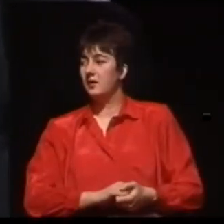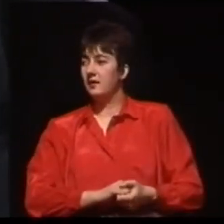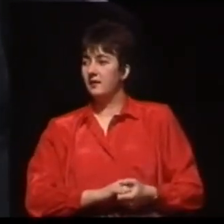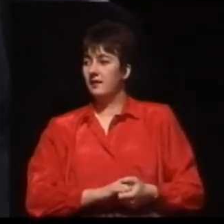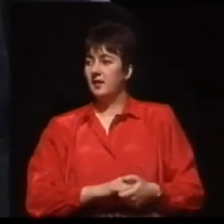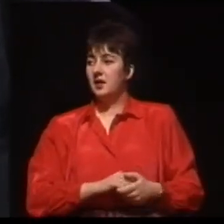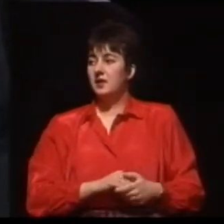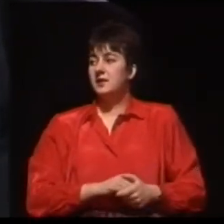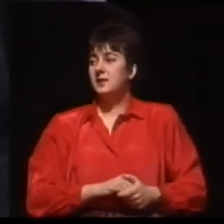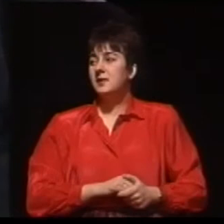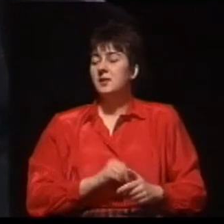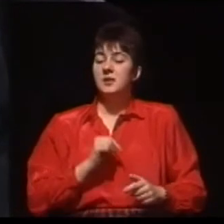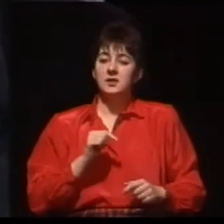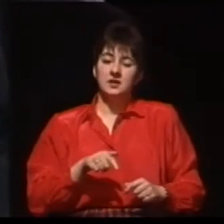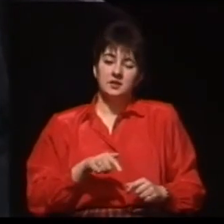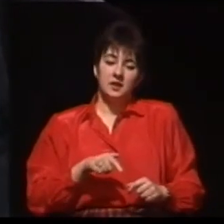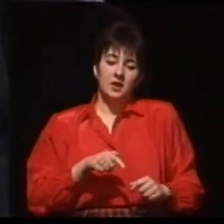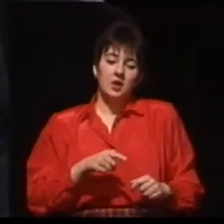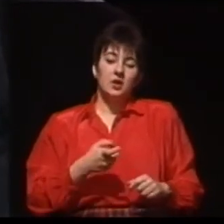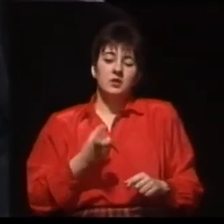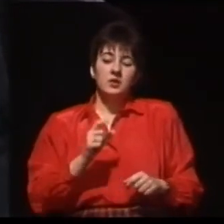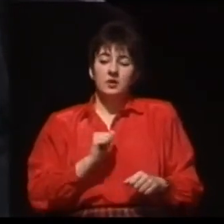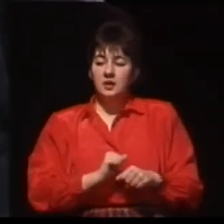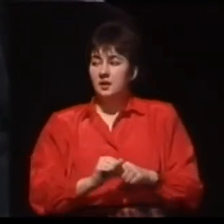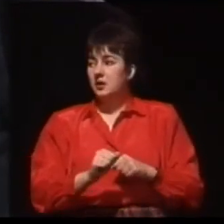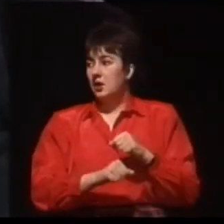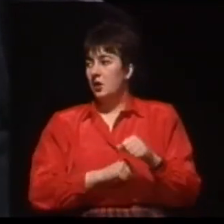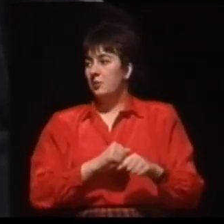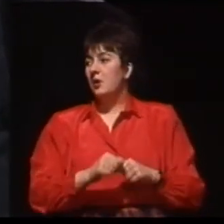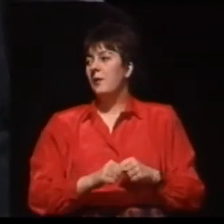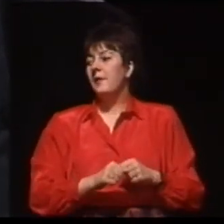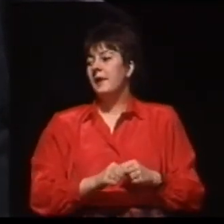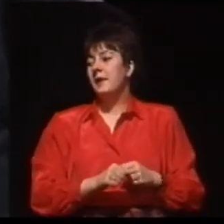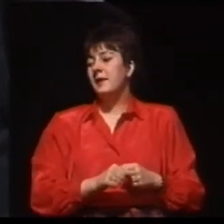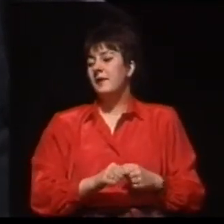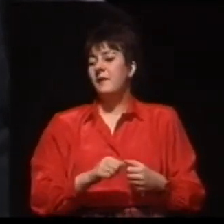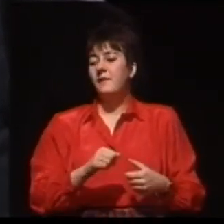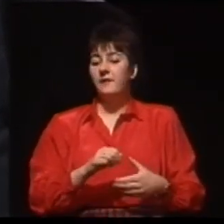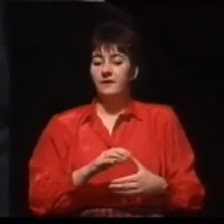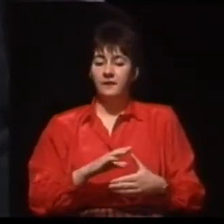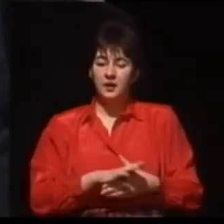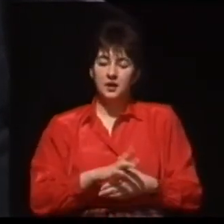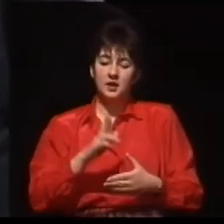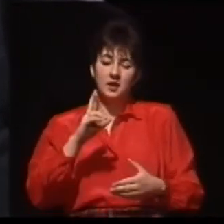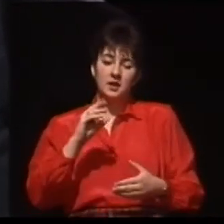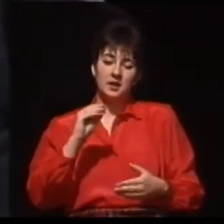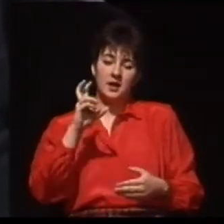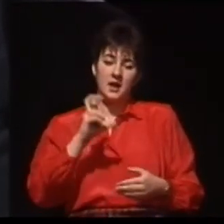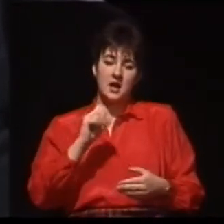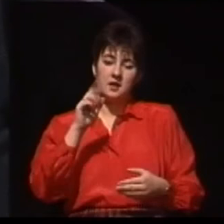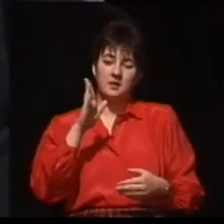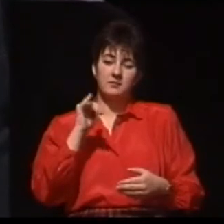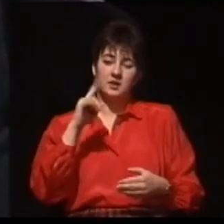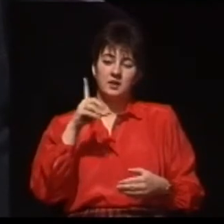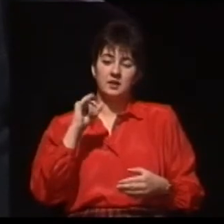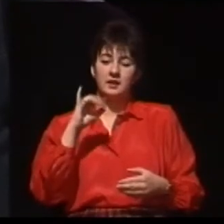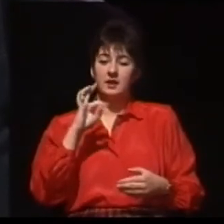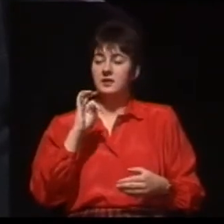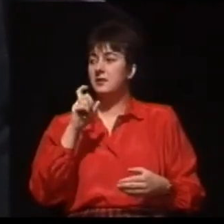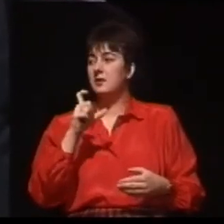rehabilitacji ma związek z tą rehabilitacją, która jest prowadzona w różnych innych placówkach,